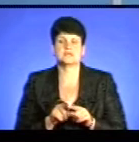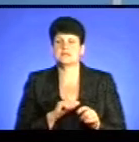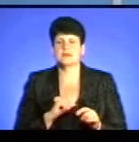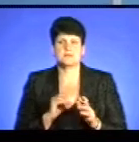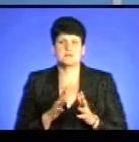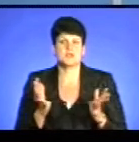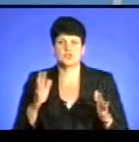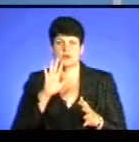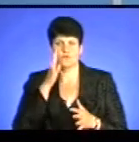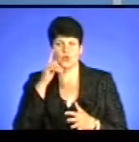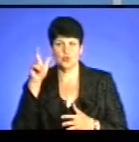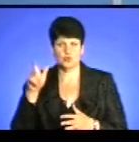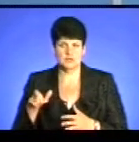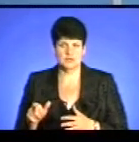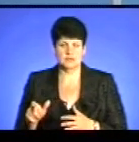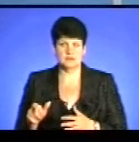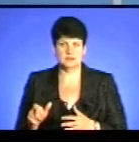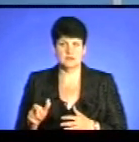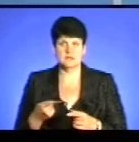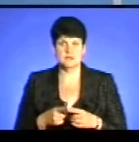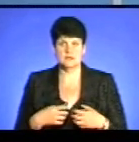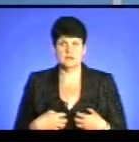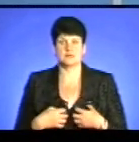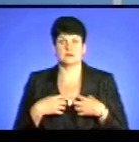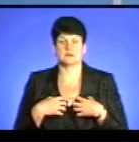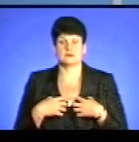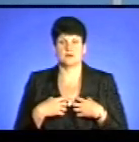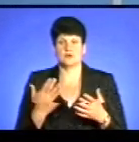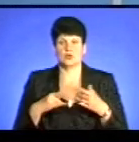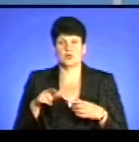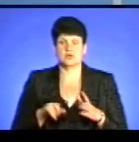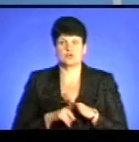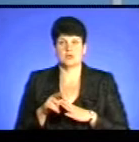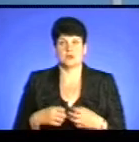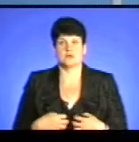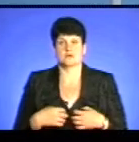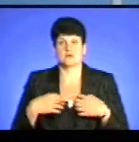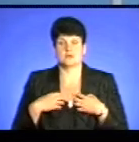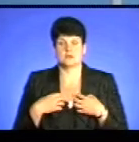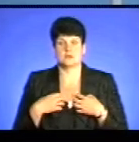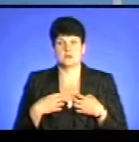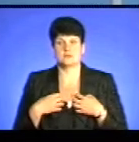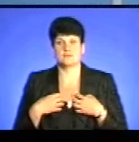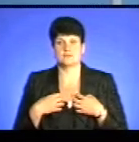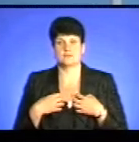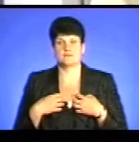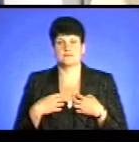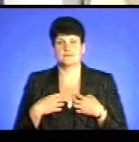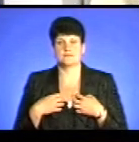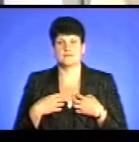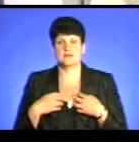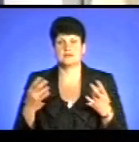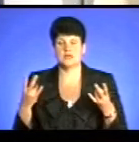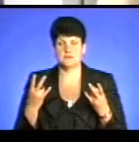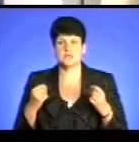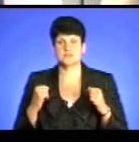ворог людини, яка потерпає на воді, це паніка. Якщо людина почне панікувати... Заспокоїтися, лягти на спину.